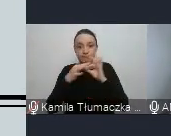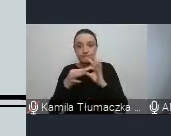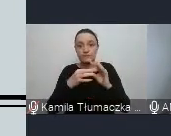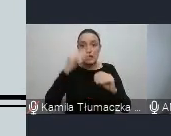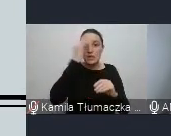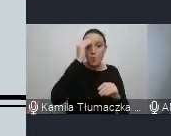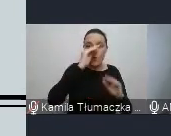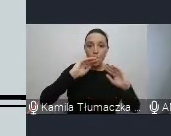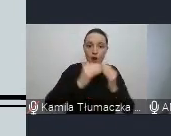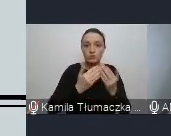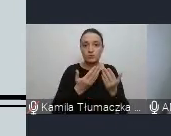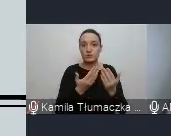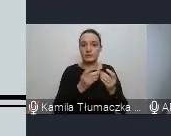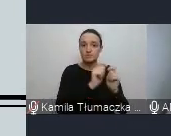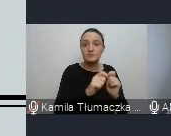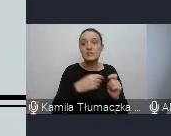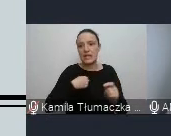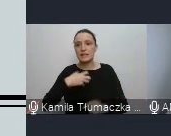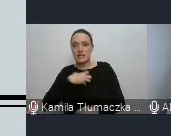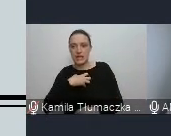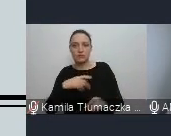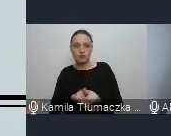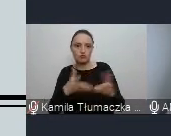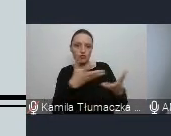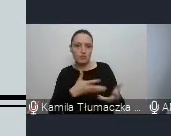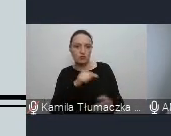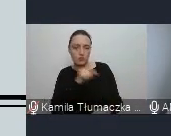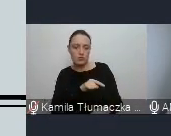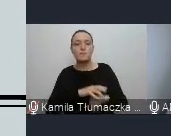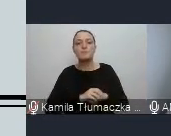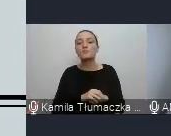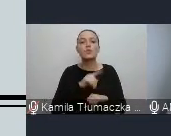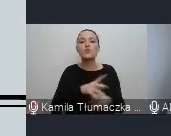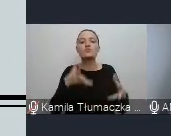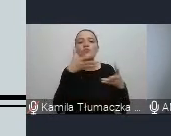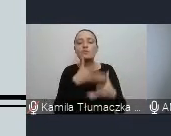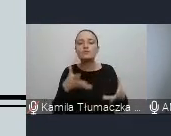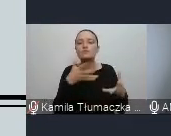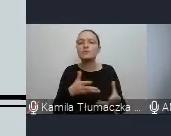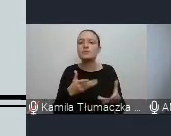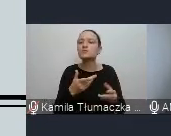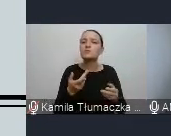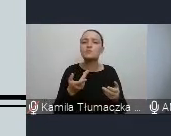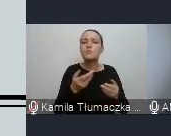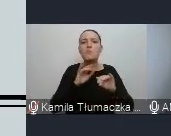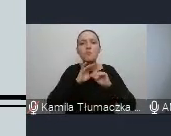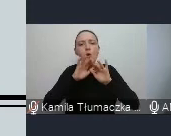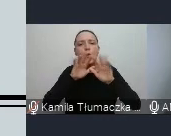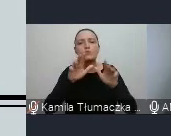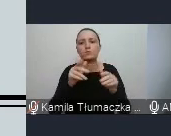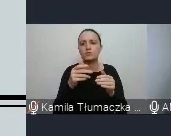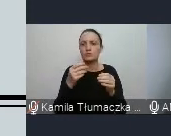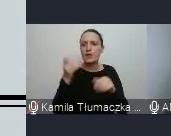tego stowarzyszenia i to stowarzyszenie ma na celu propagowanie jak najbardziej